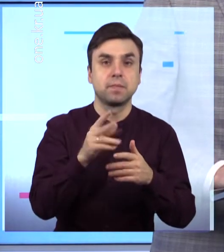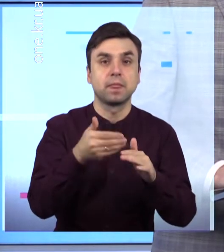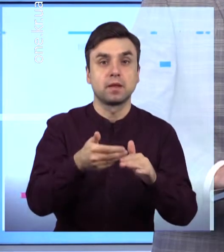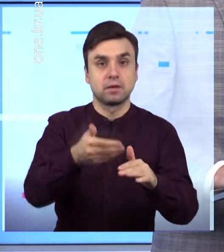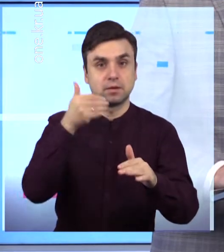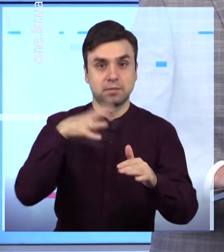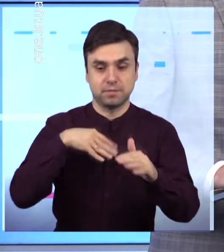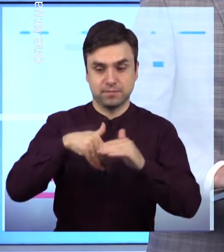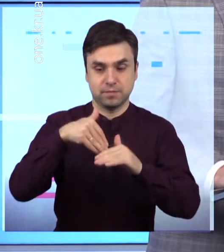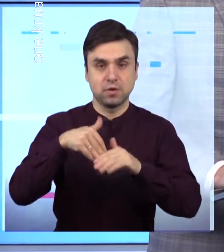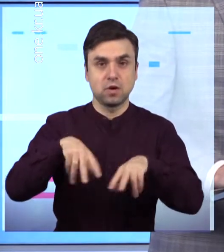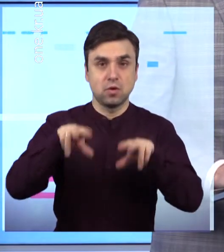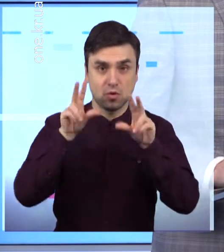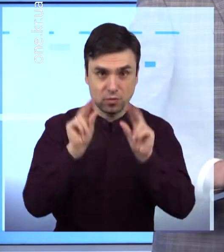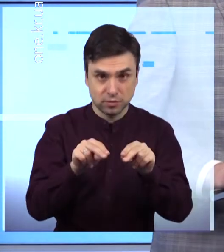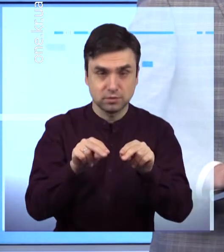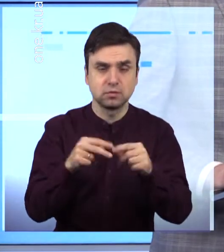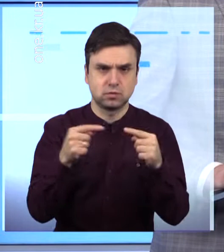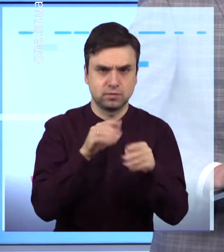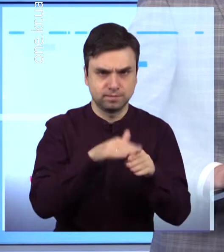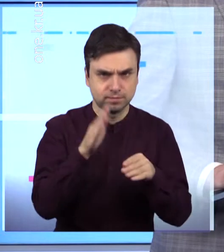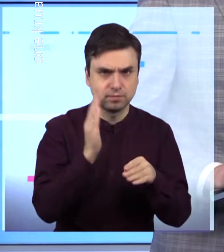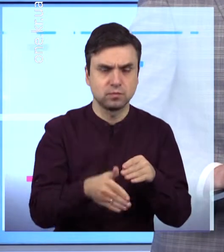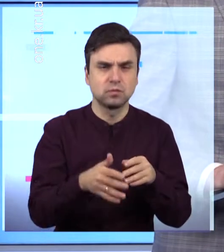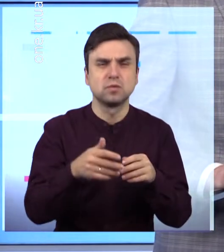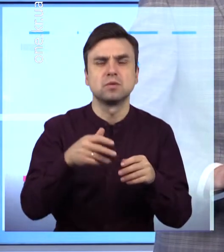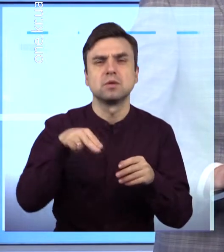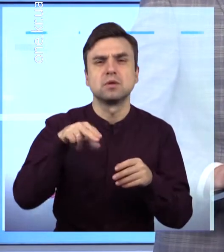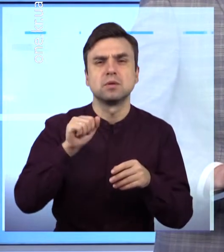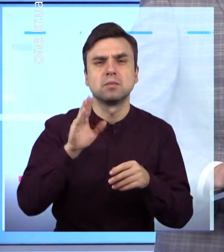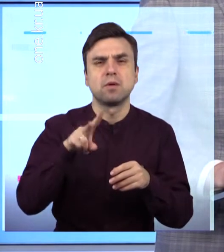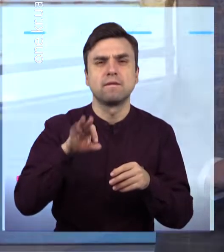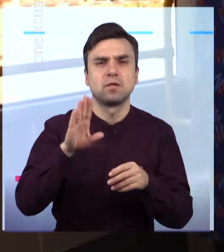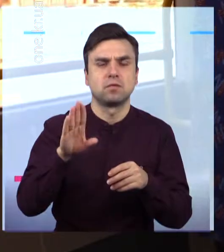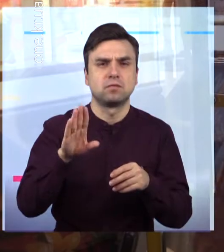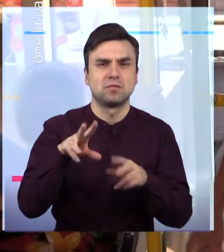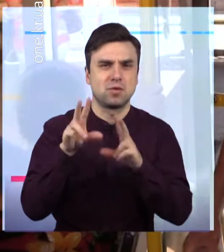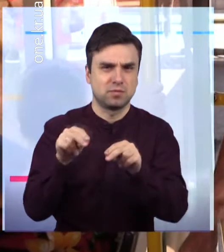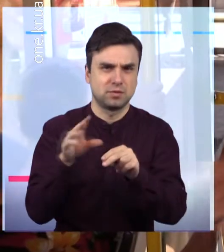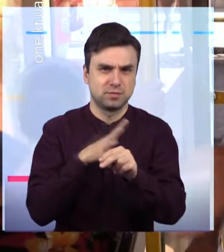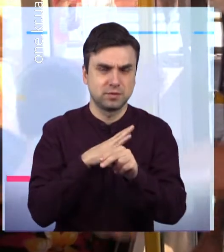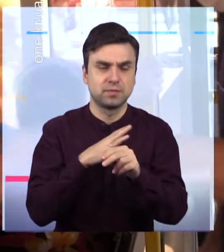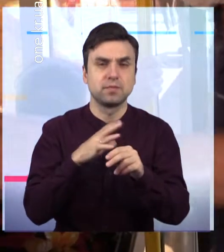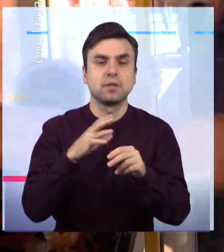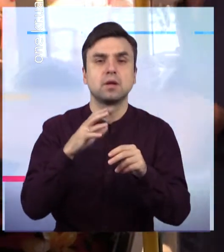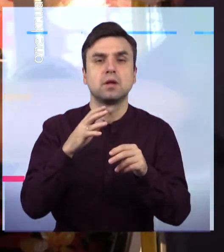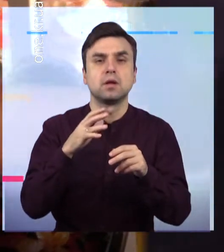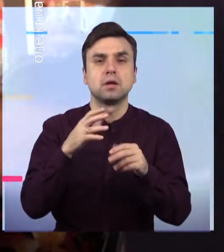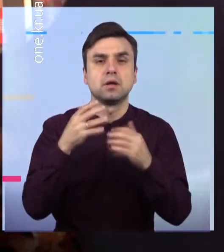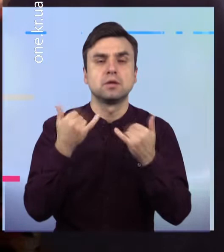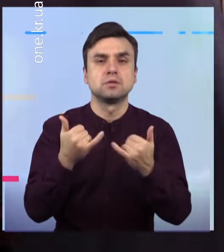Павлова Разом з тим вже з 1 січня міським комунальним транспортом Безкоштовно зможуть користуватись лікарі,